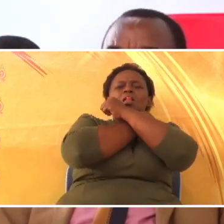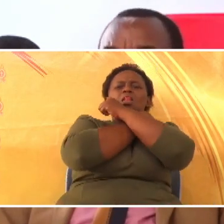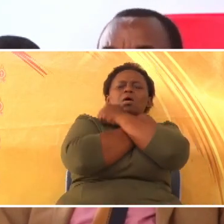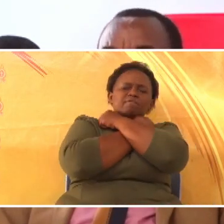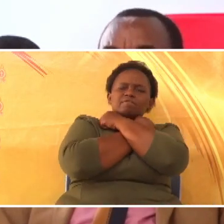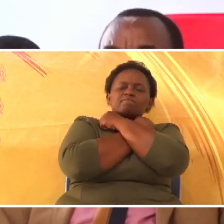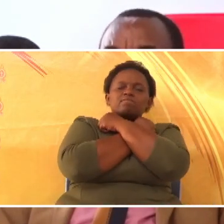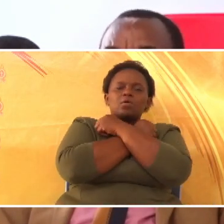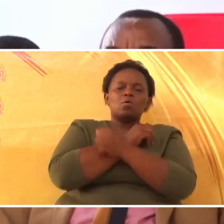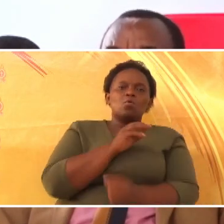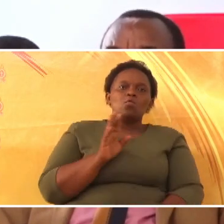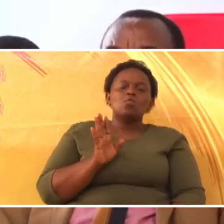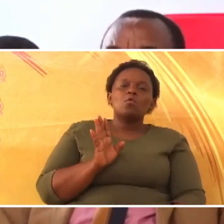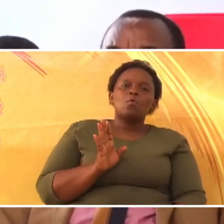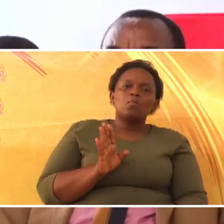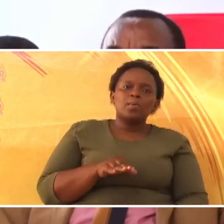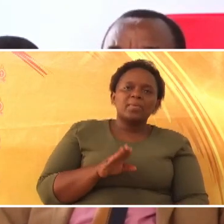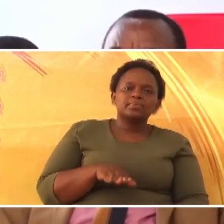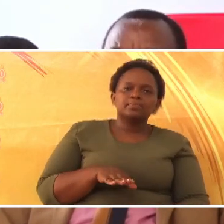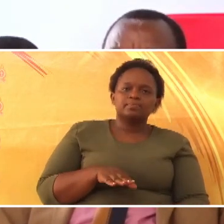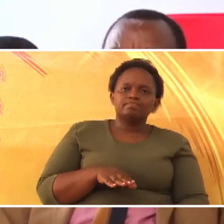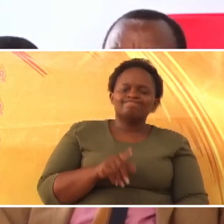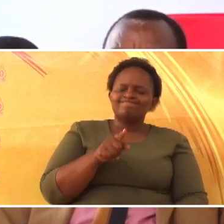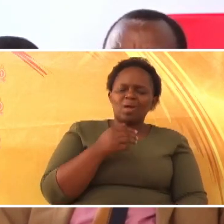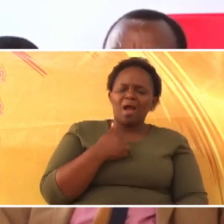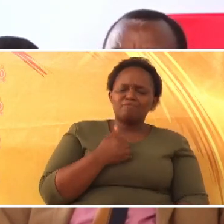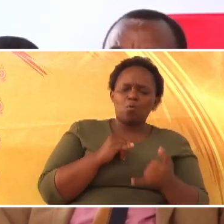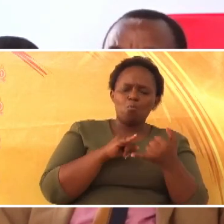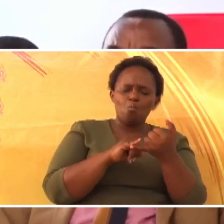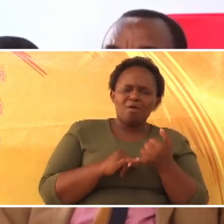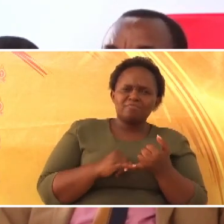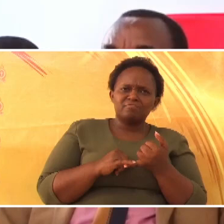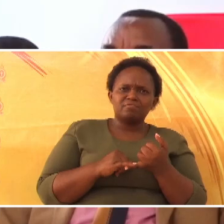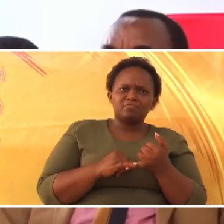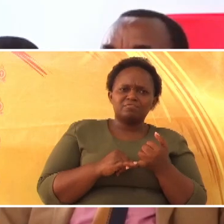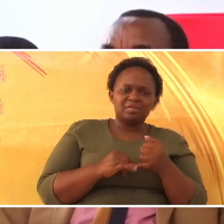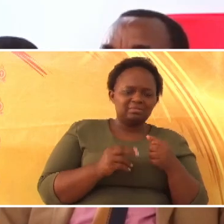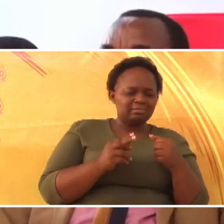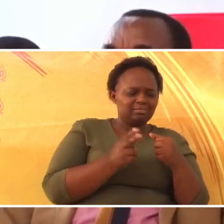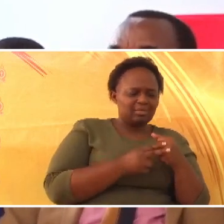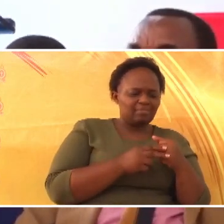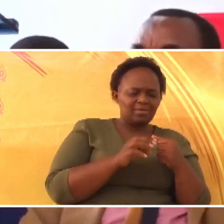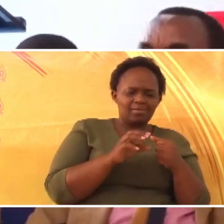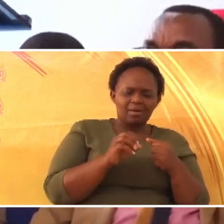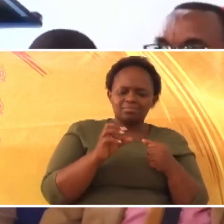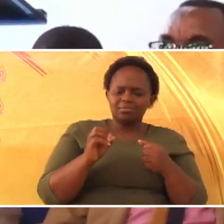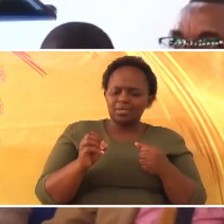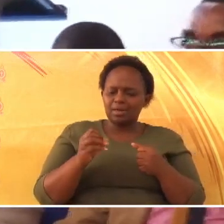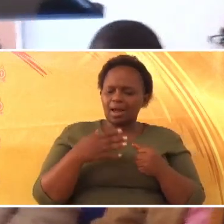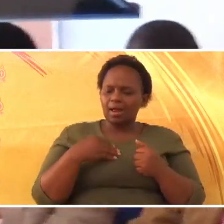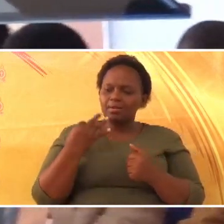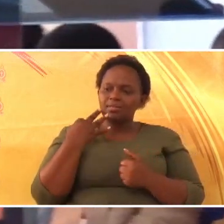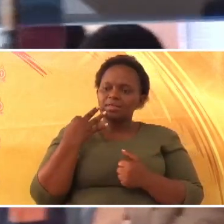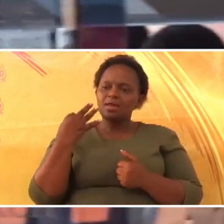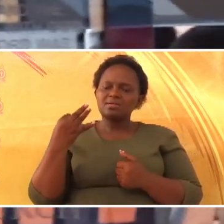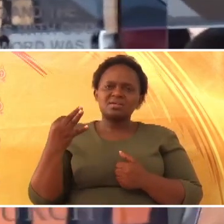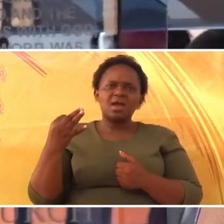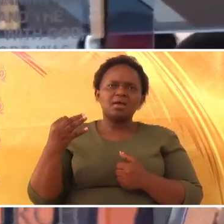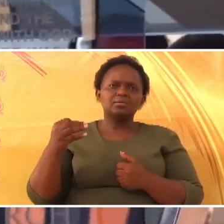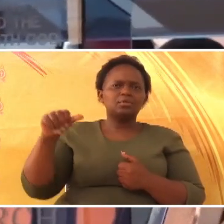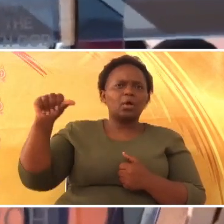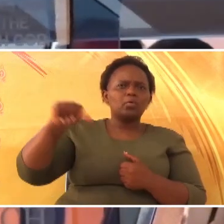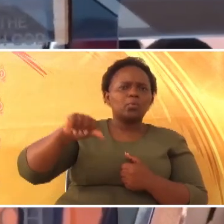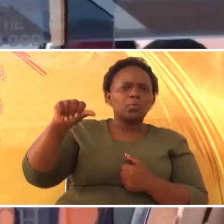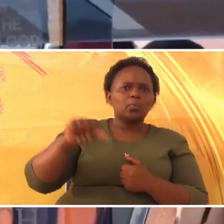wanawake, aka wana wanawake miya saba, na concubi ni miya tatu, wakawa wote ni